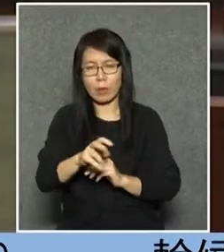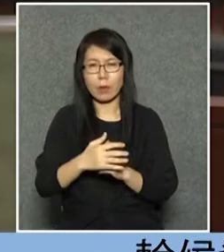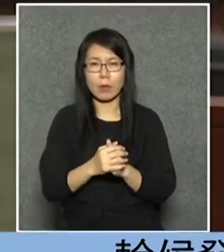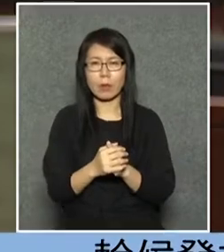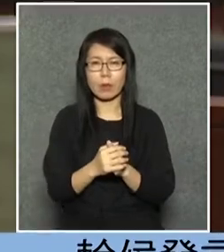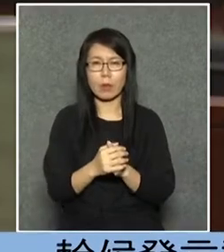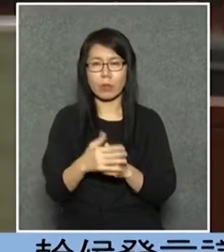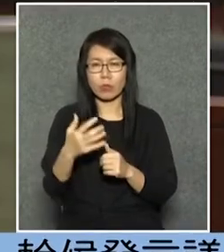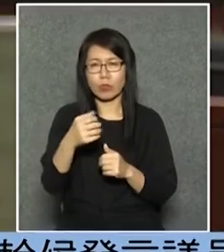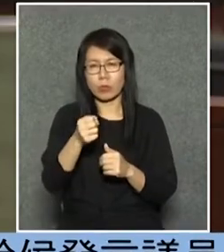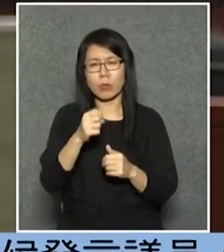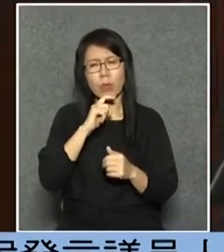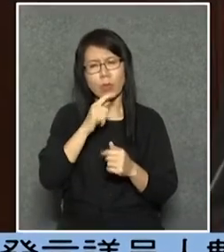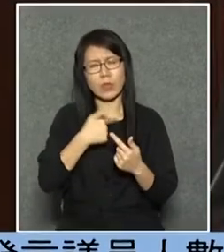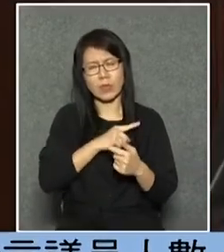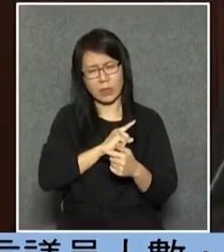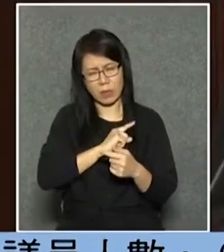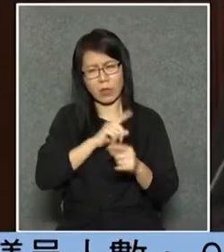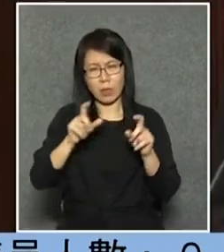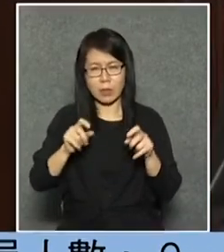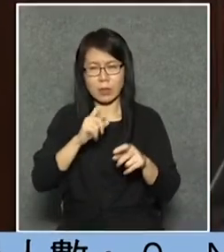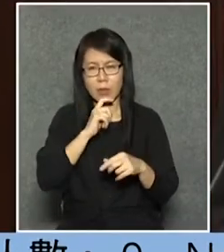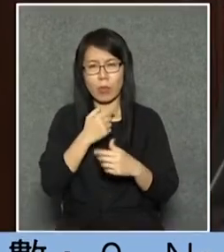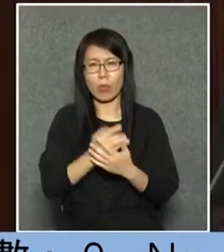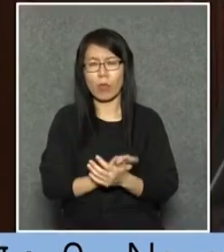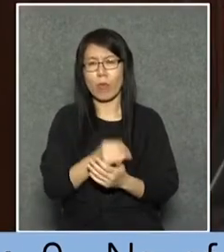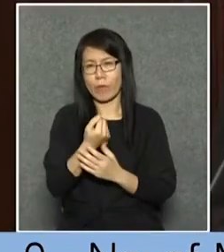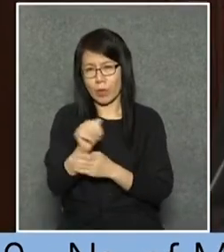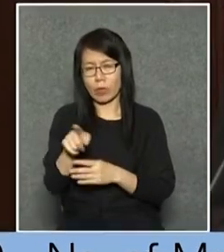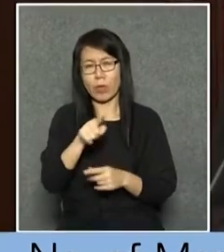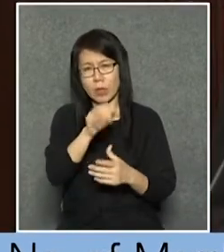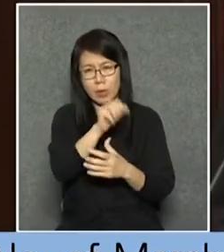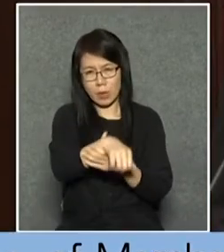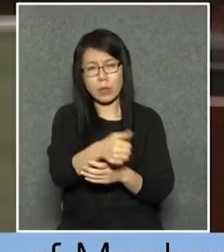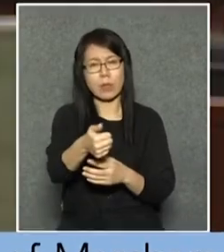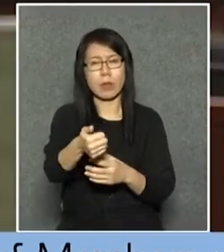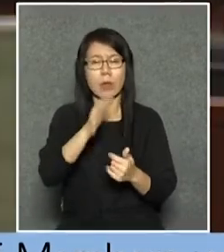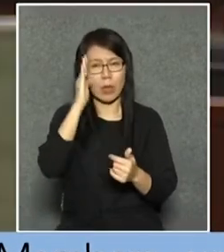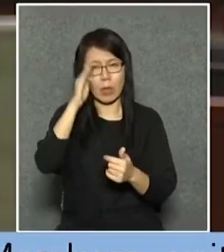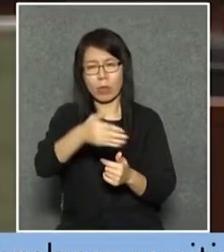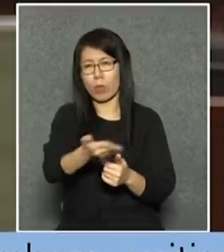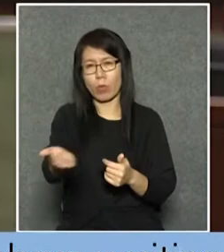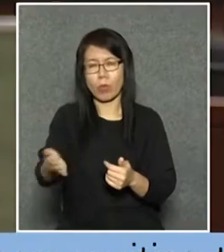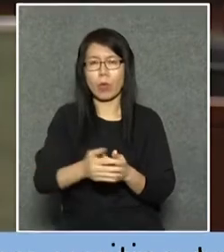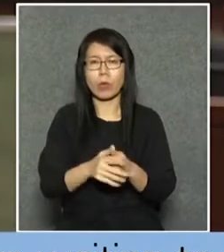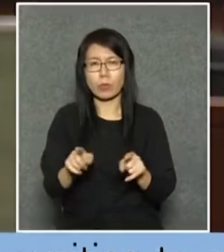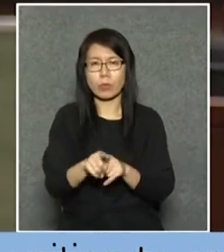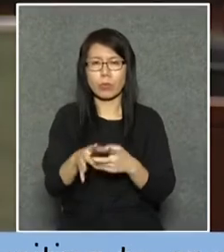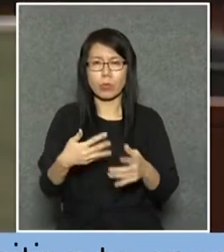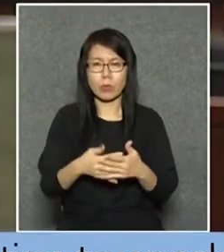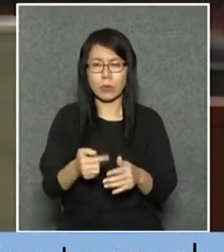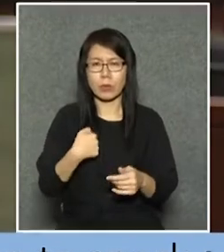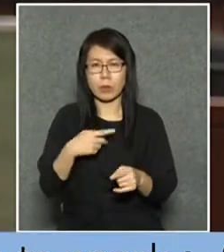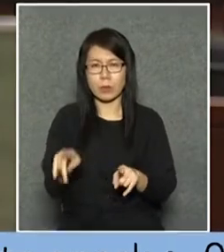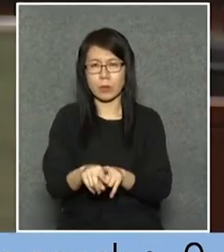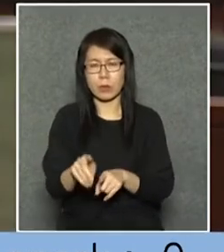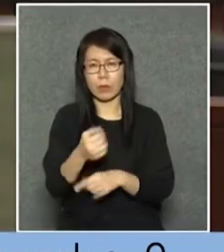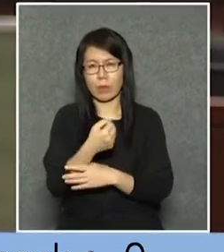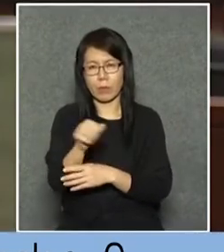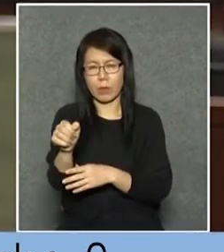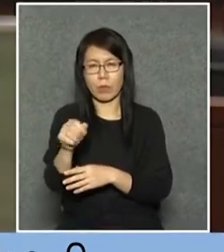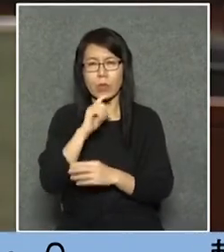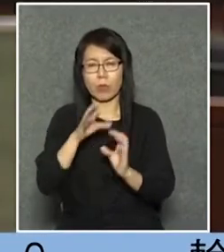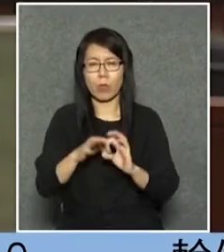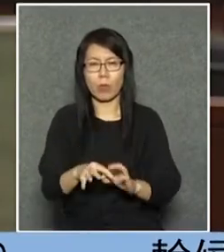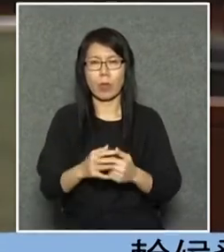所以主席我是有道理因為我反對我贊成你也說得對我希望各位同事和我一起去反對這個這個